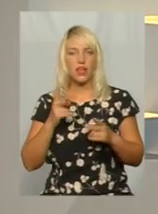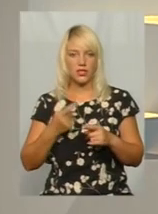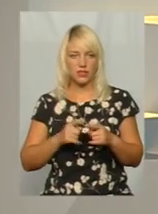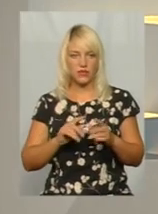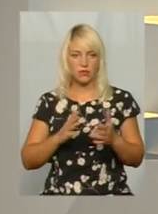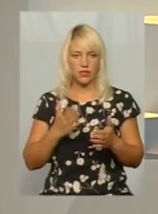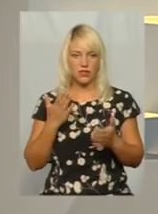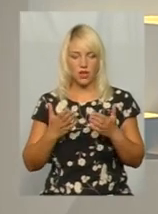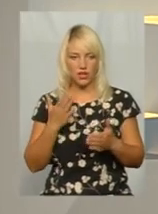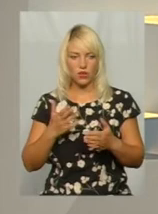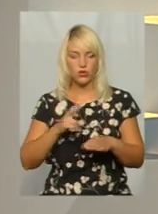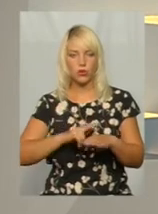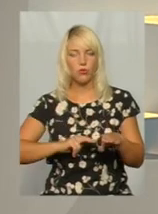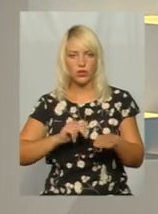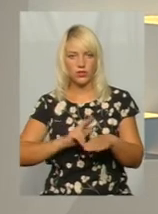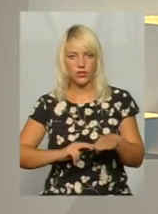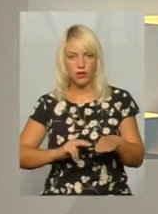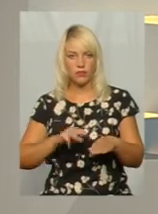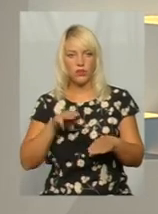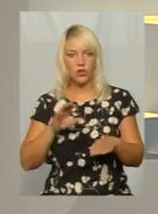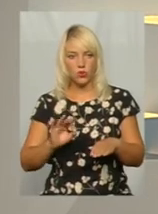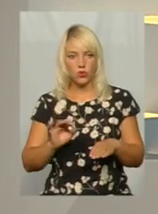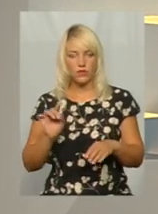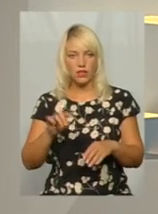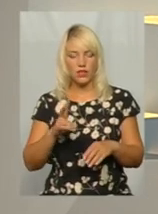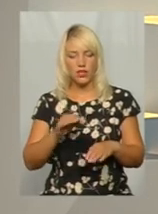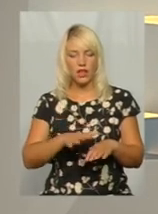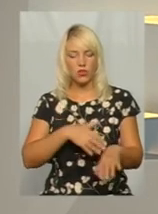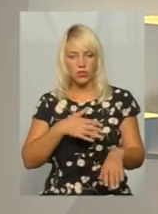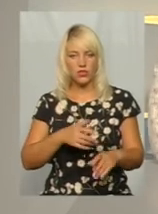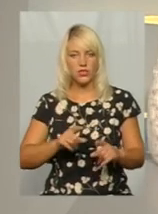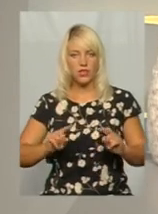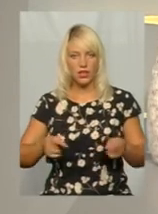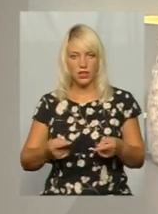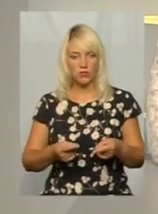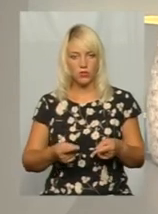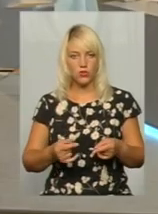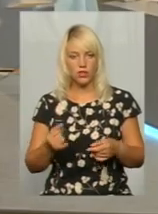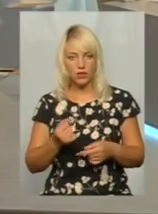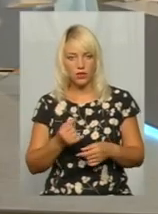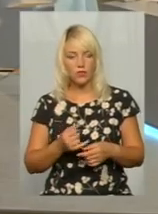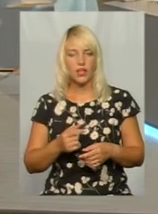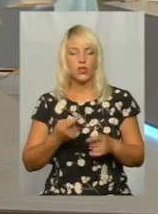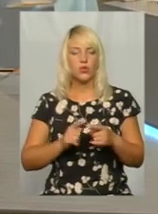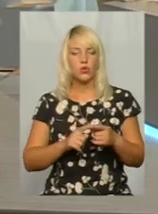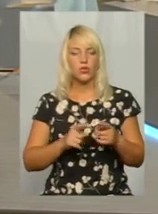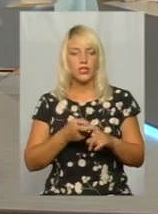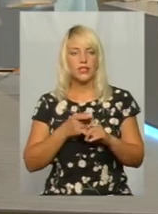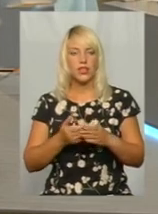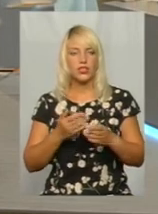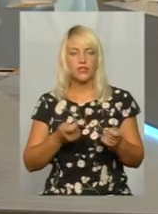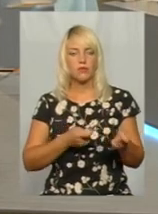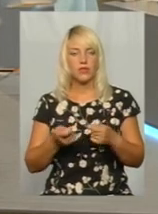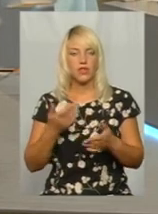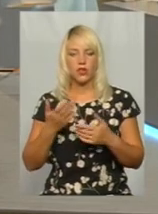втручаються працівники поліції, то все ж таки надовше затримують і… Тут залежить від перевізника. Якщо